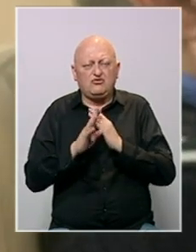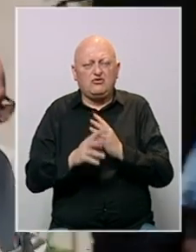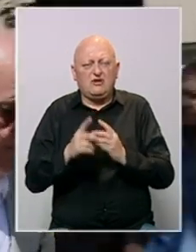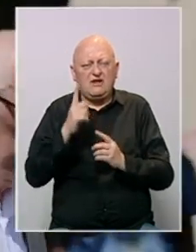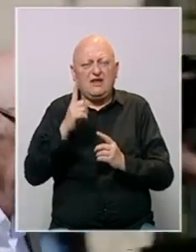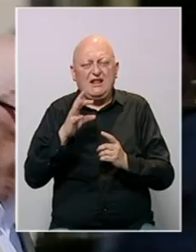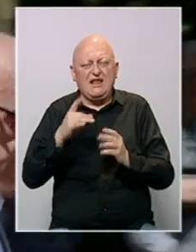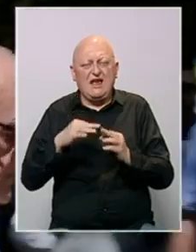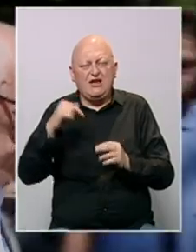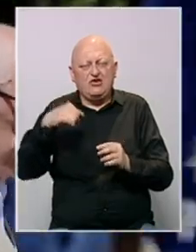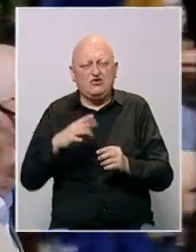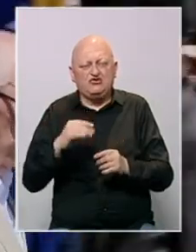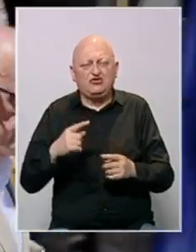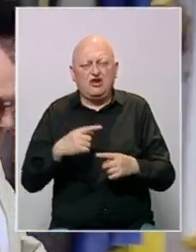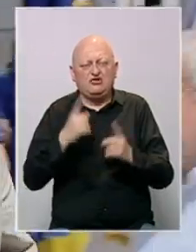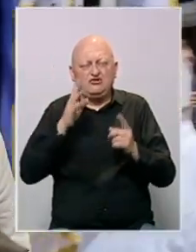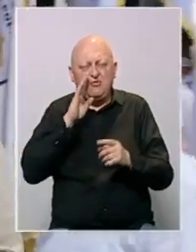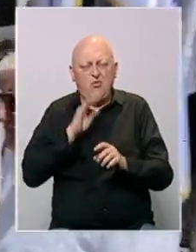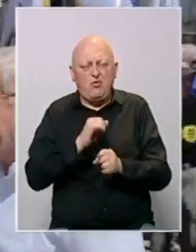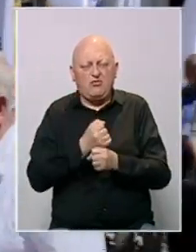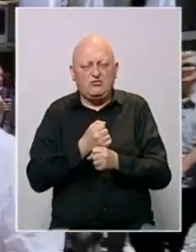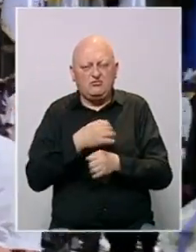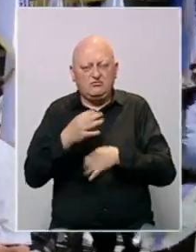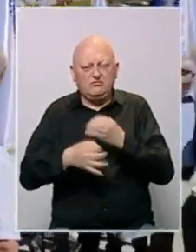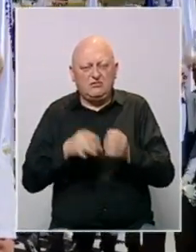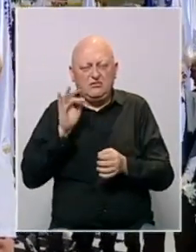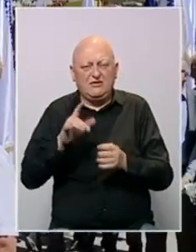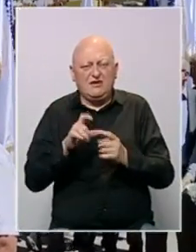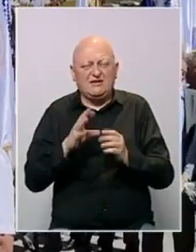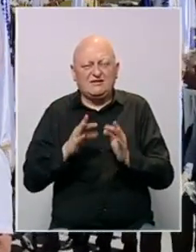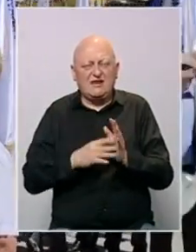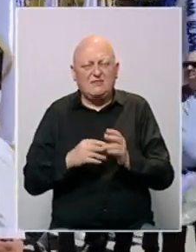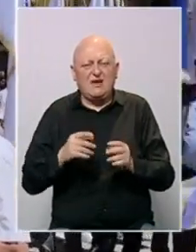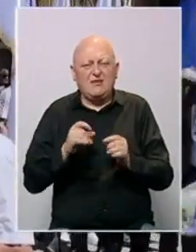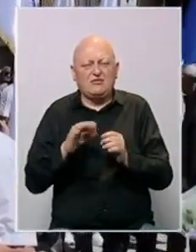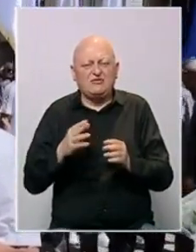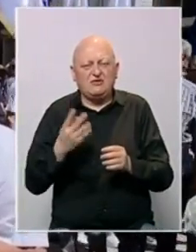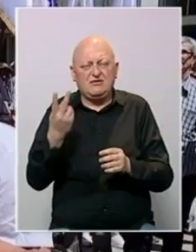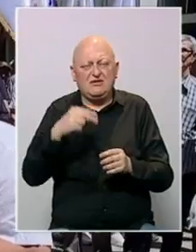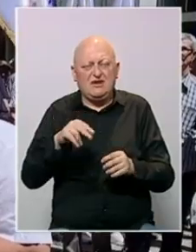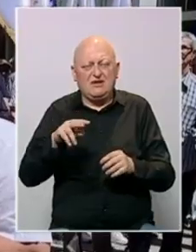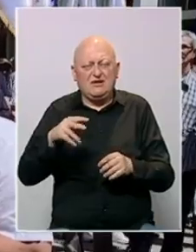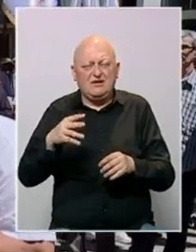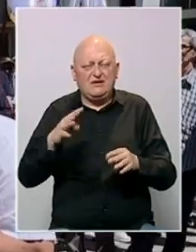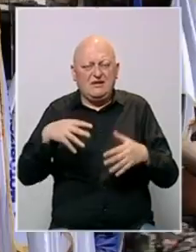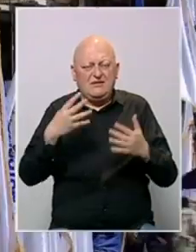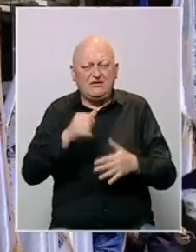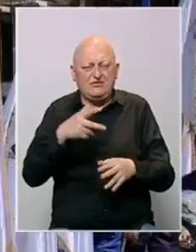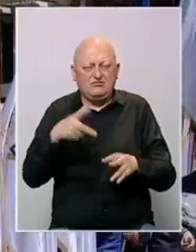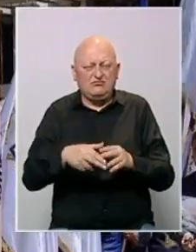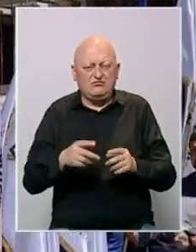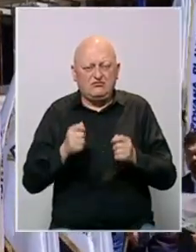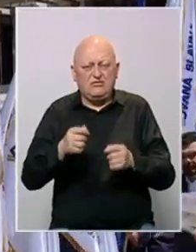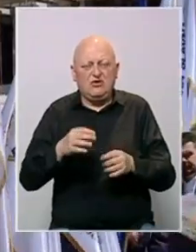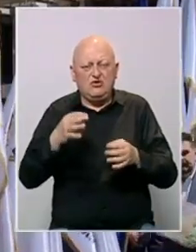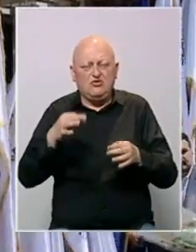Iliju Jurišića, a tužiteljstvo Bosne i Hercegovine istragu protiv selima Bešlagića obustavilo 2009. godine. U Tuzli